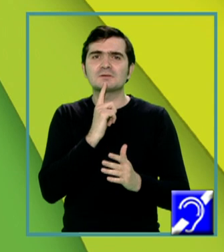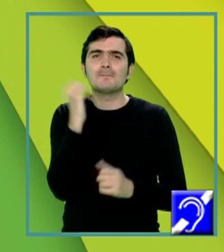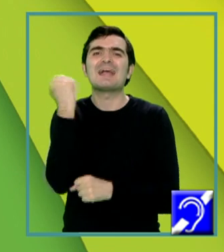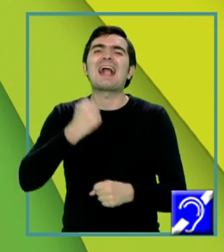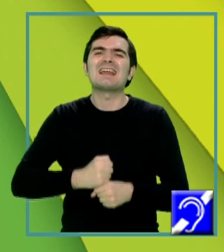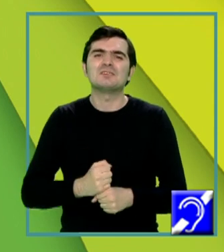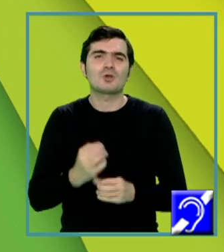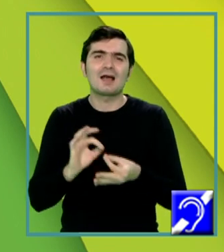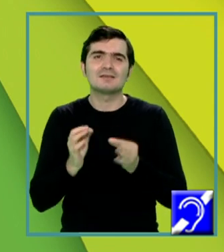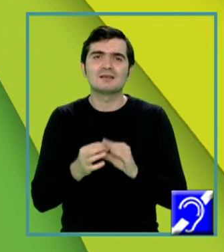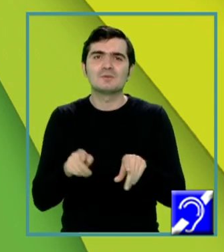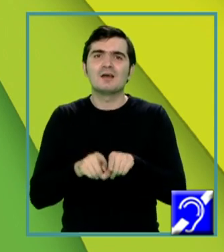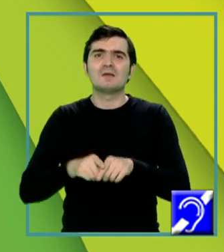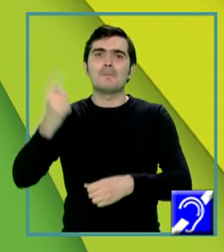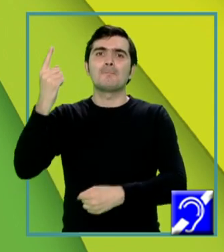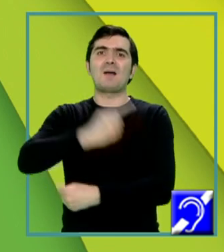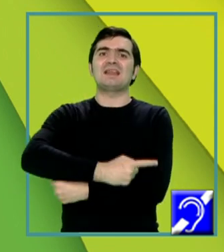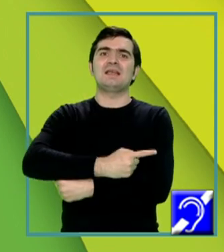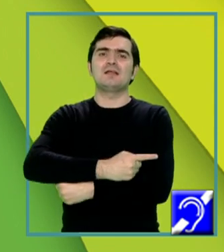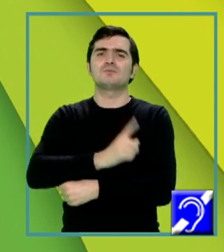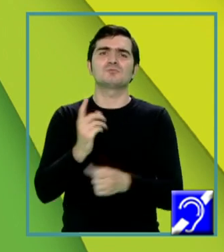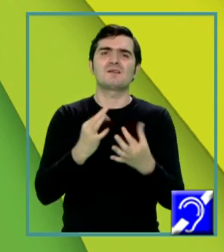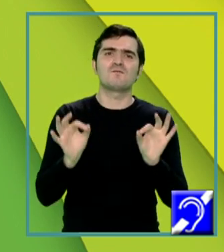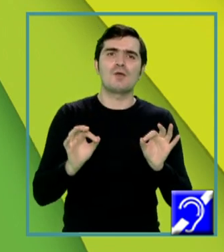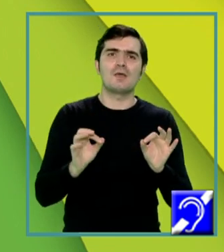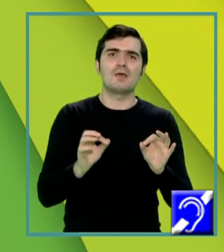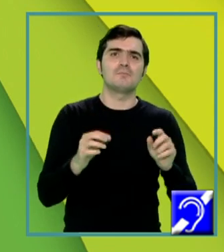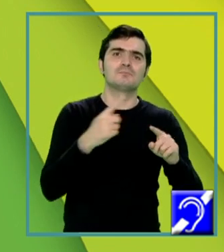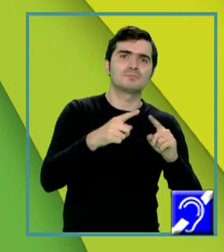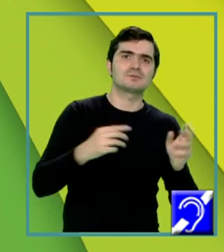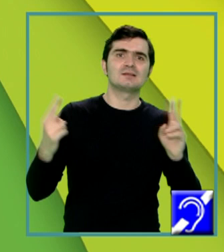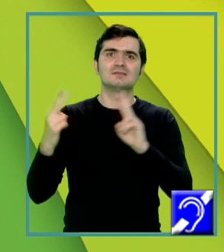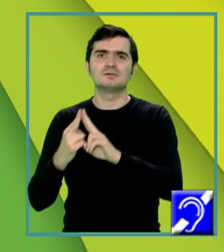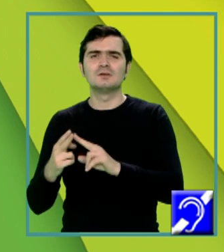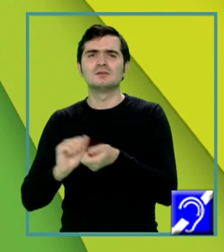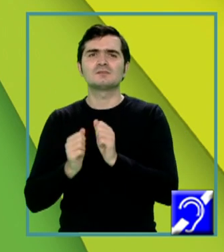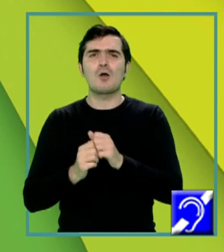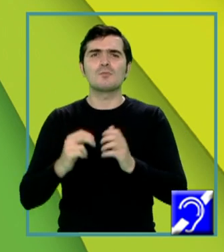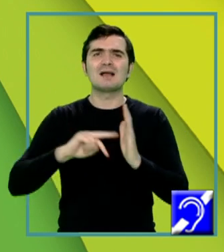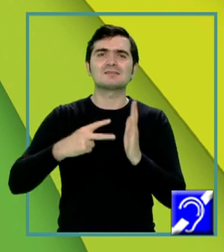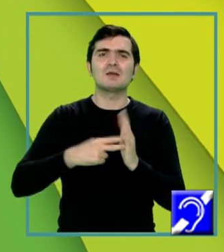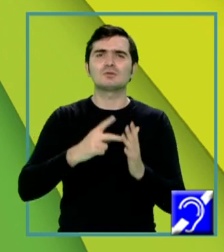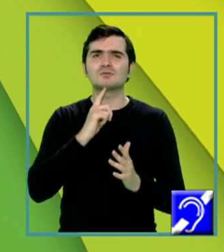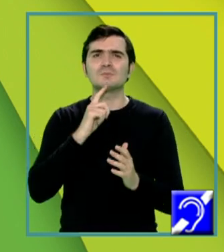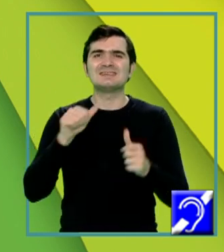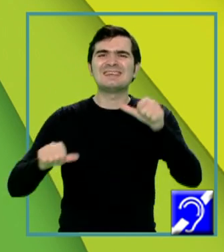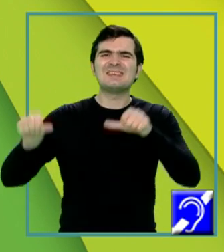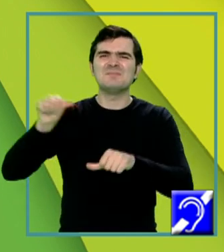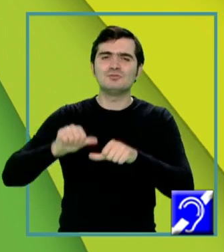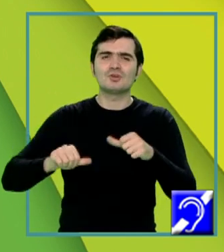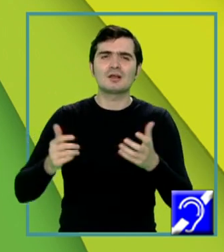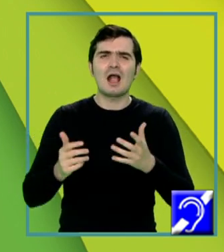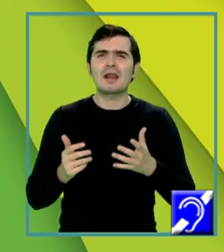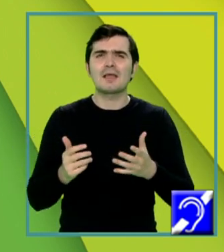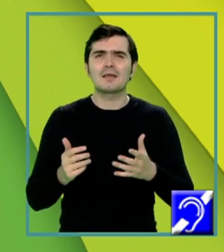prezintă bariere fizice între cei doi gameți, metode chimice, care produc, trețin în